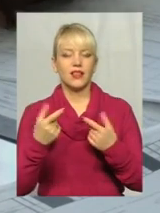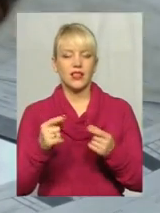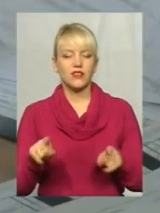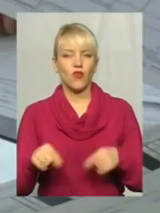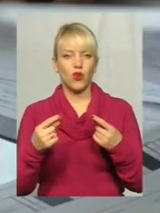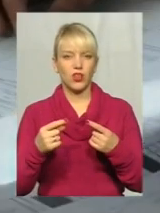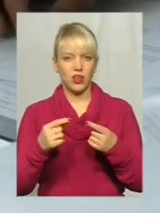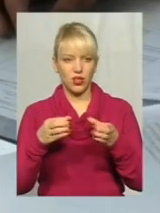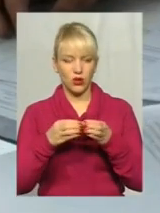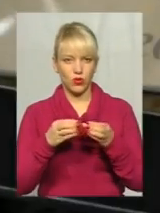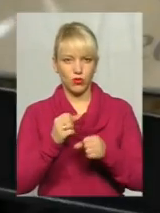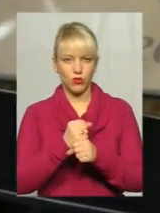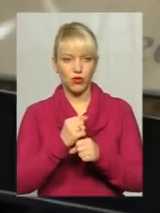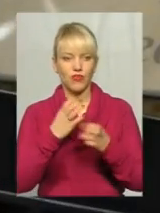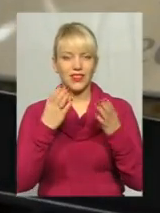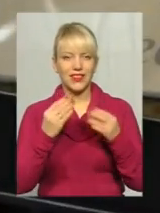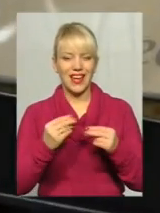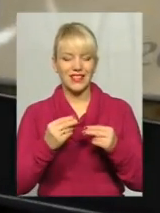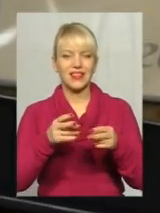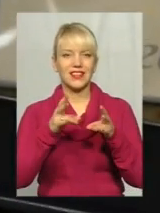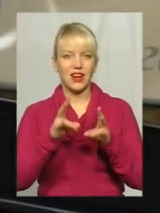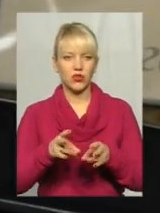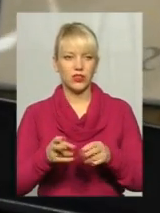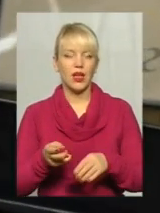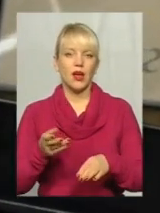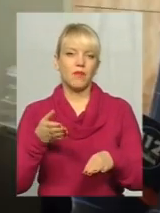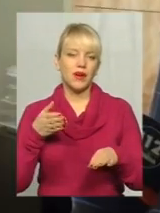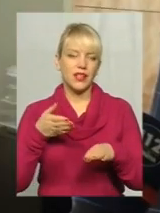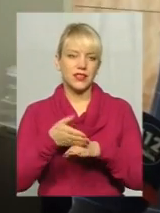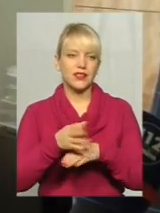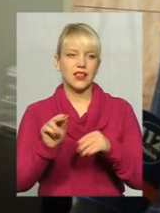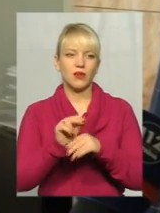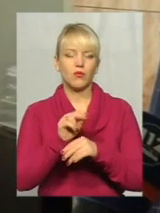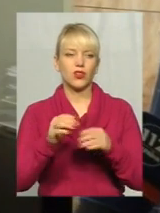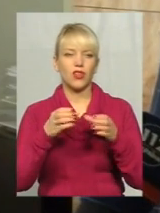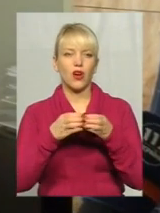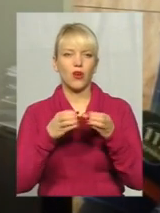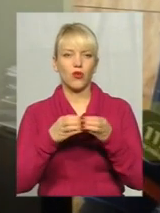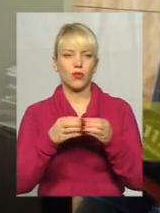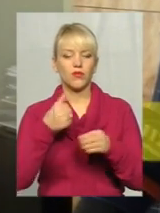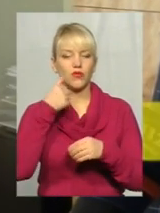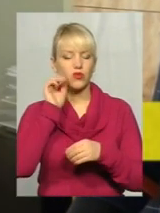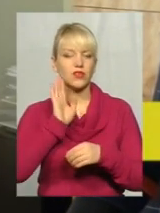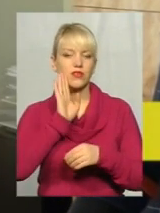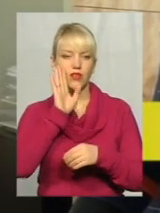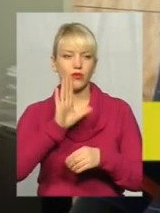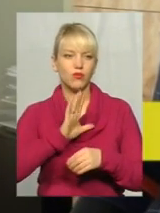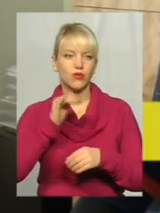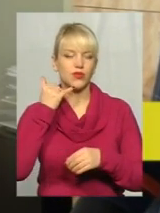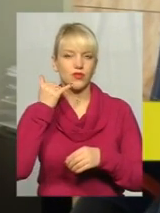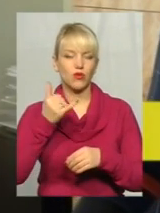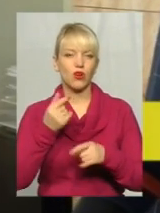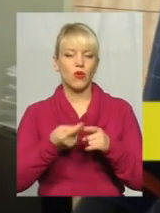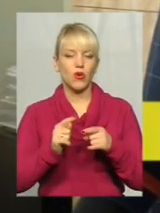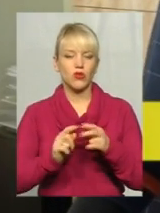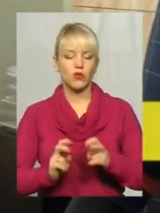кажуть, що у день трагедії перевіряти підйомник приїздили ремонтники. Вчора зранку був дзвінок, саме по цьому ліфту, по